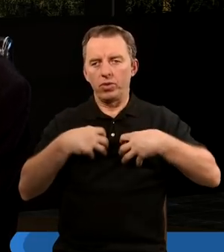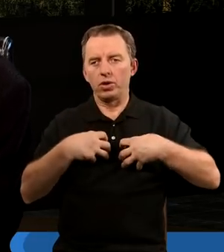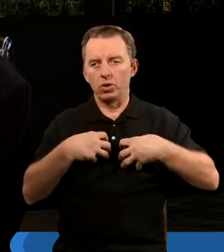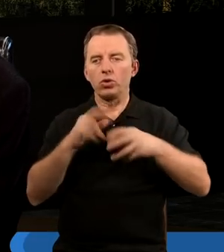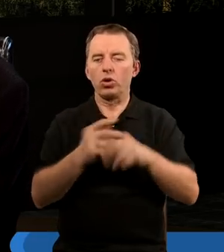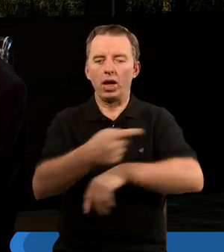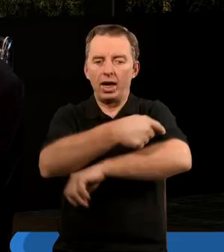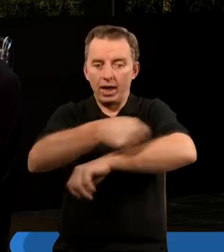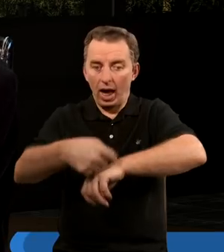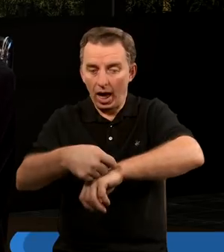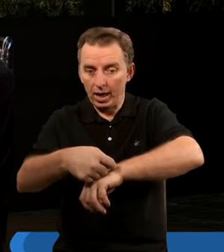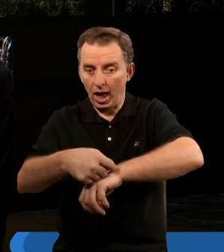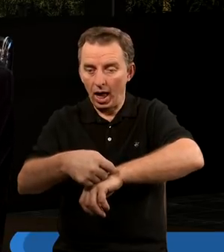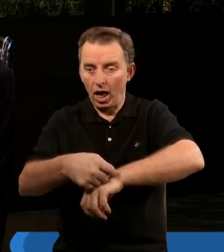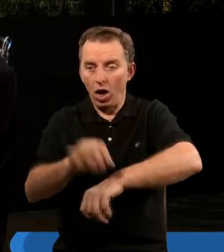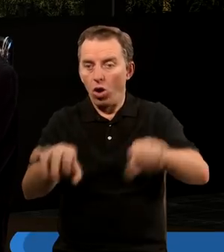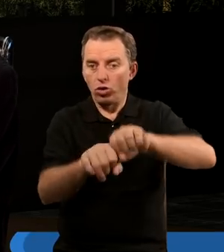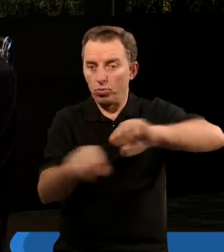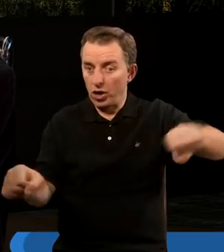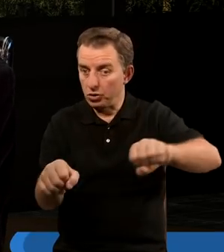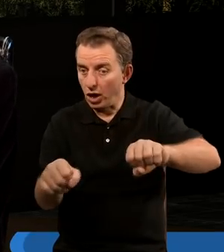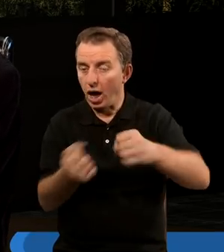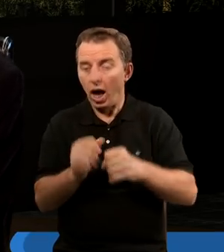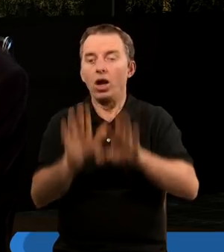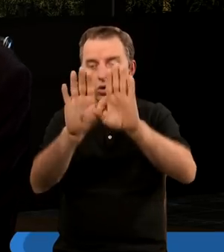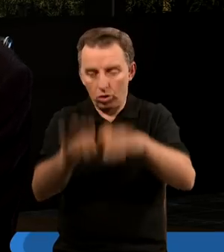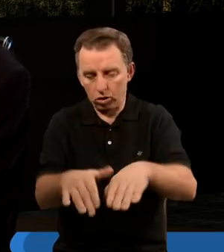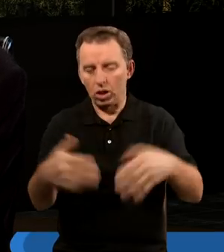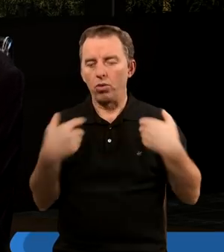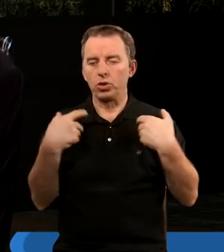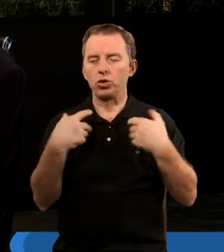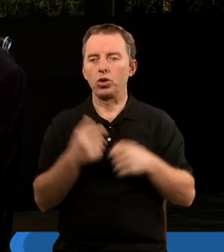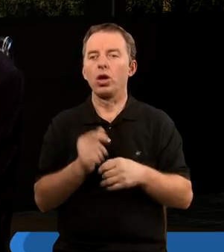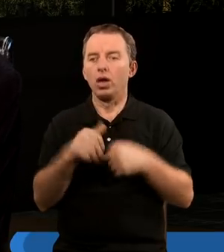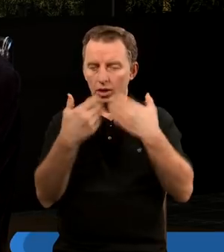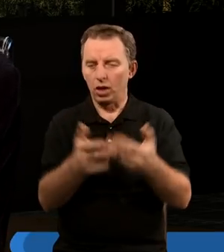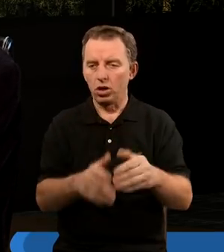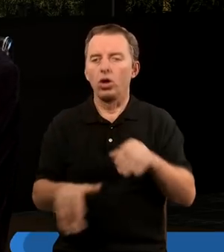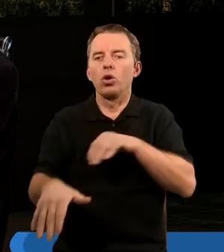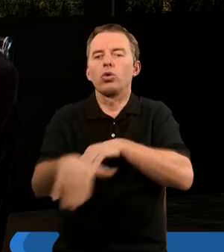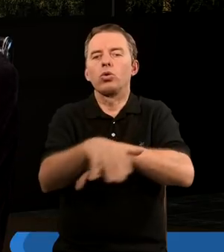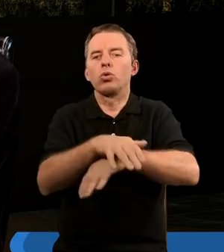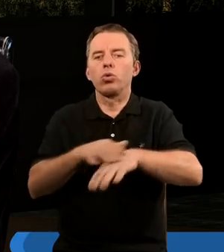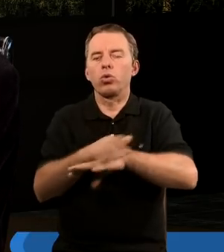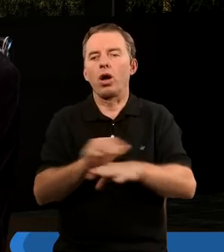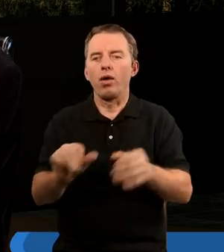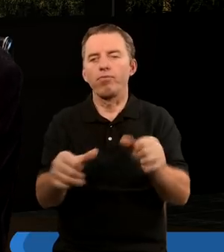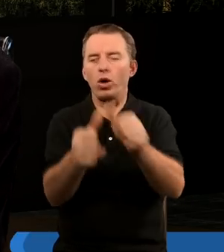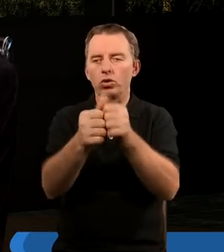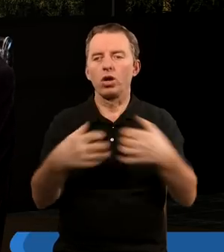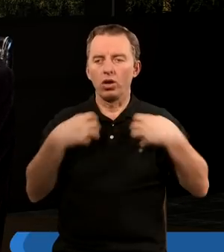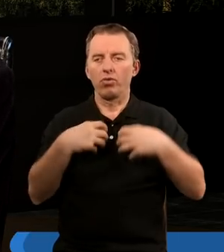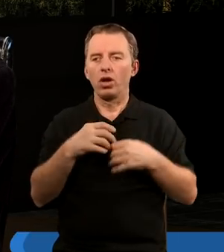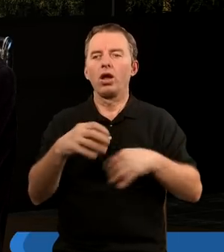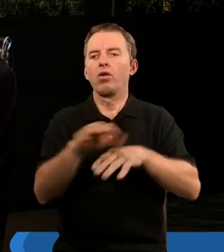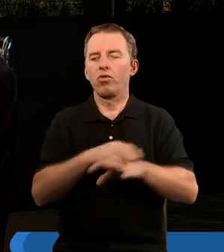które ma ranę od miecza, a jednak zostało przy życiu. I dano mu tchnąć ducha w posąg zwierzęcia, aby